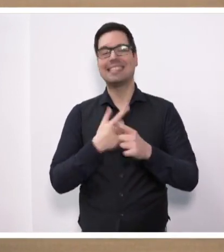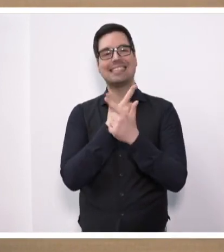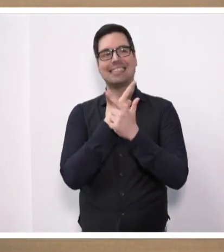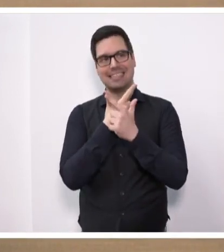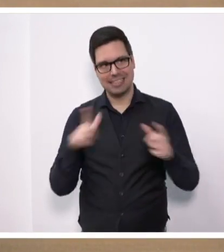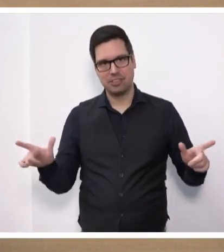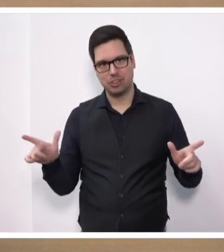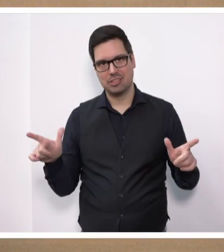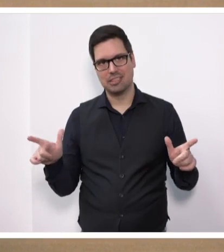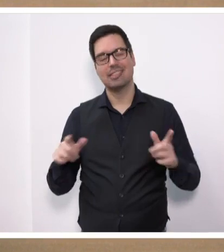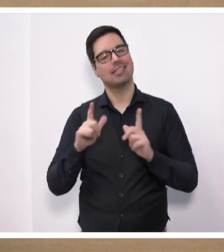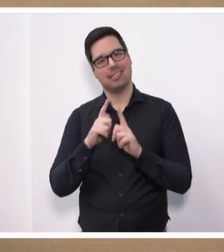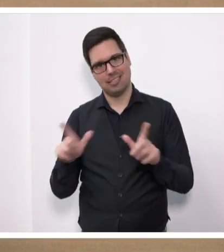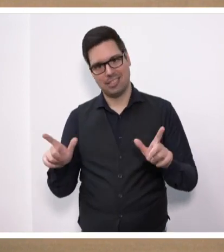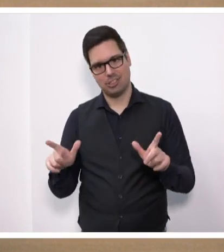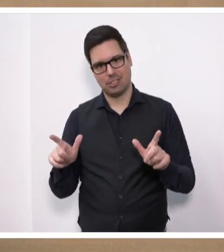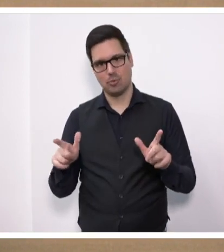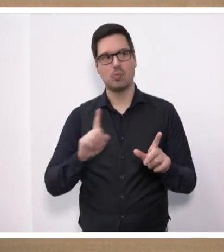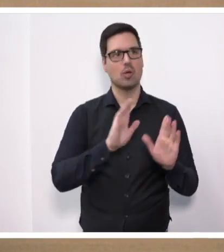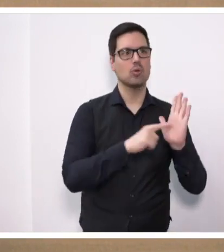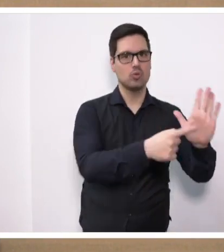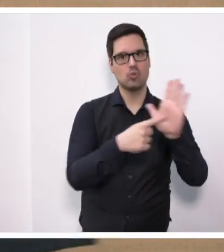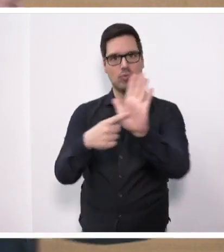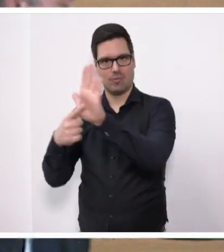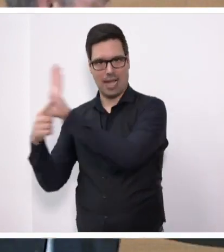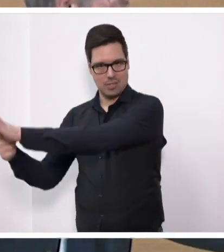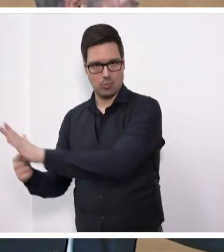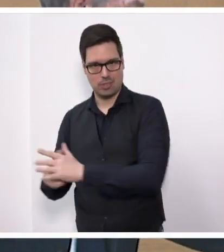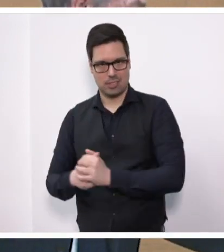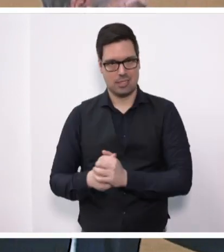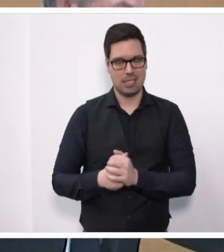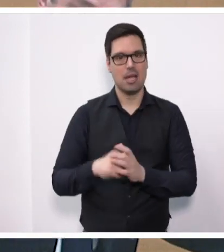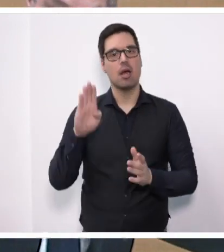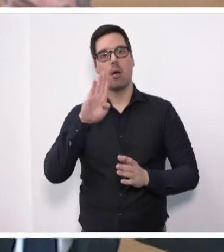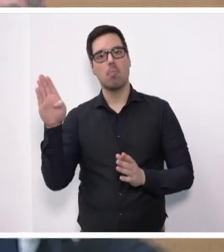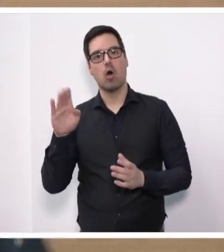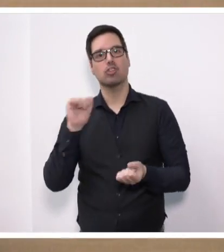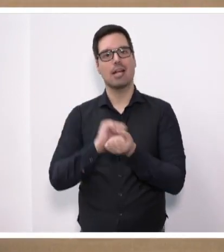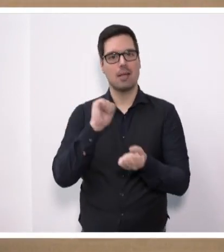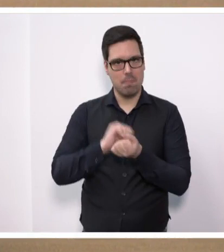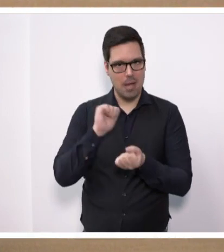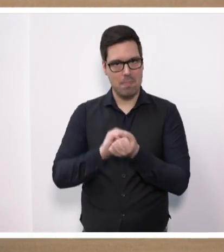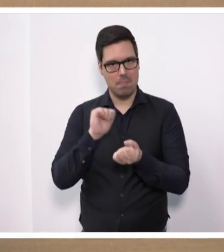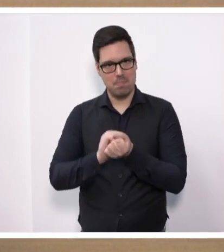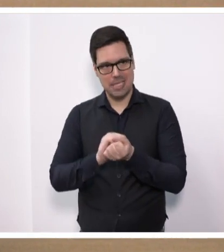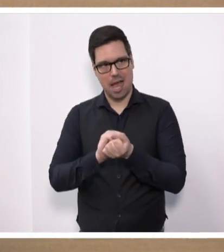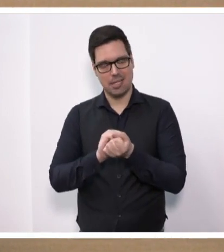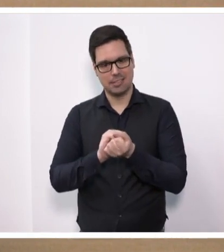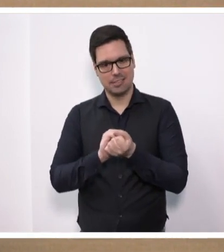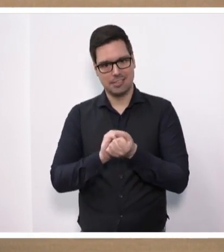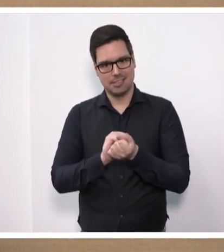um Zuweisungen, dennoch will ich sagen, das Borscher-Papier, um das wir uns jetzt auch bei allen